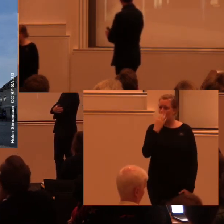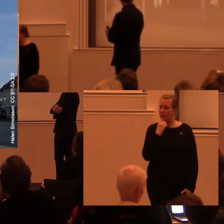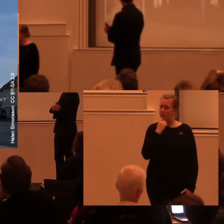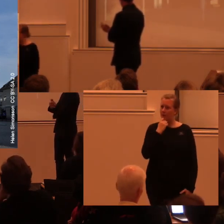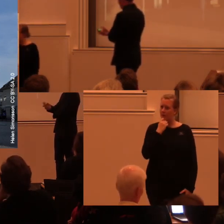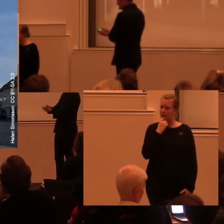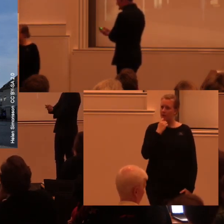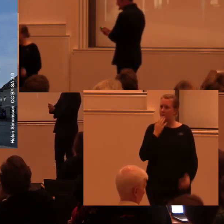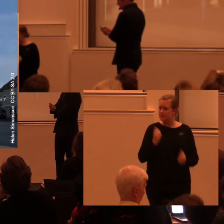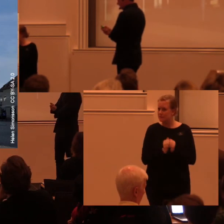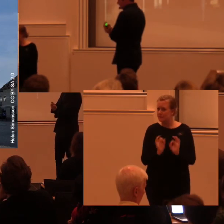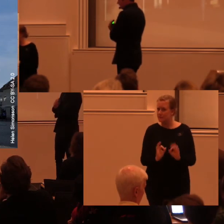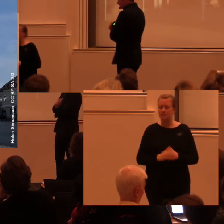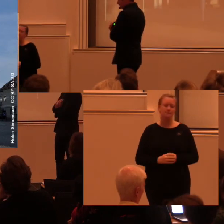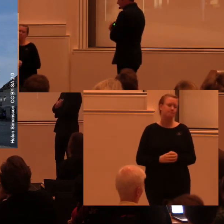sätt?